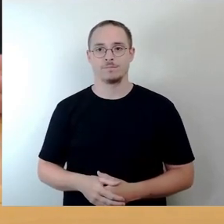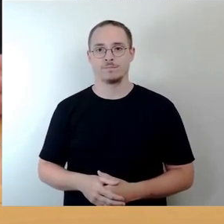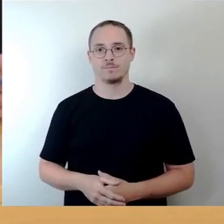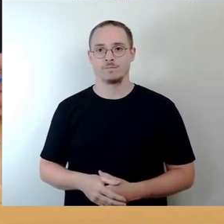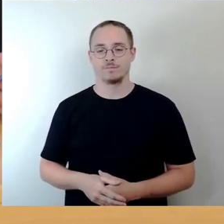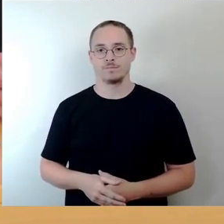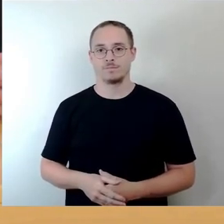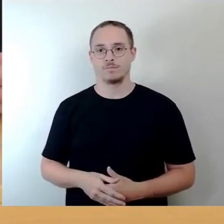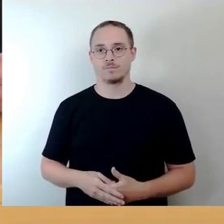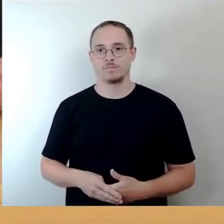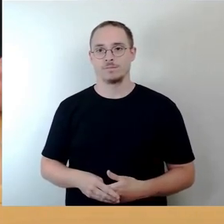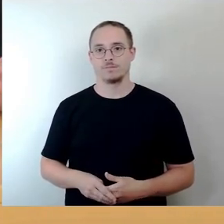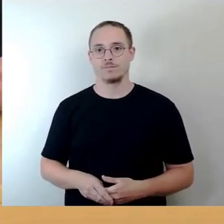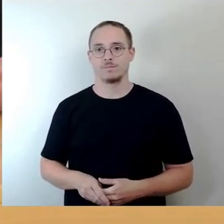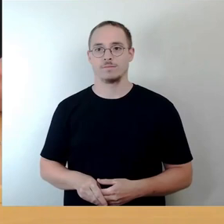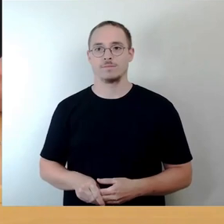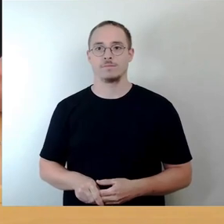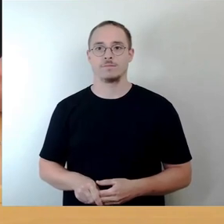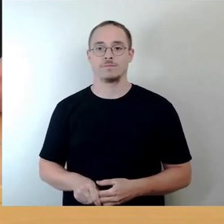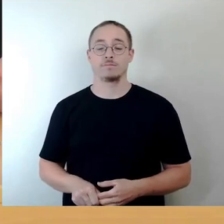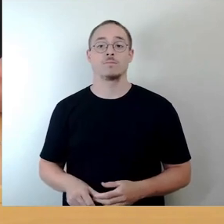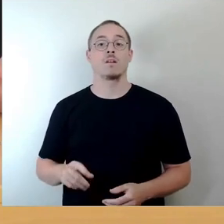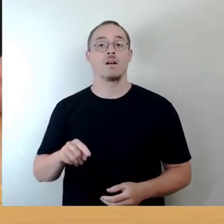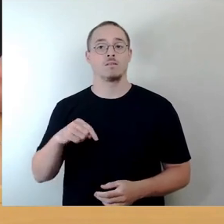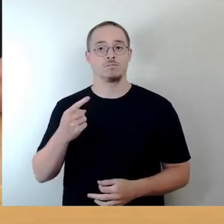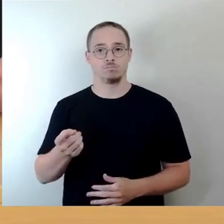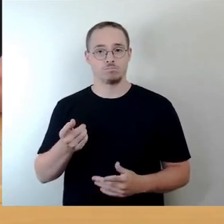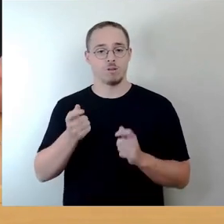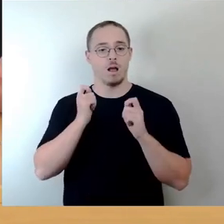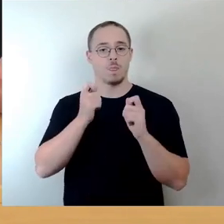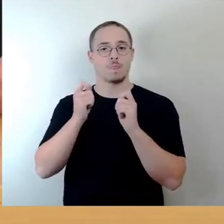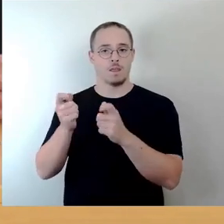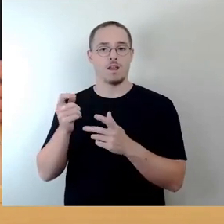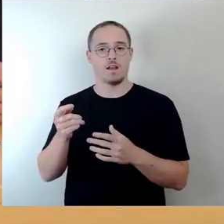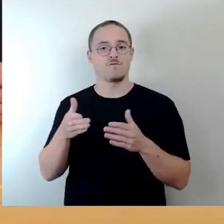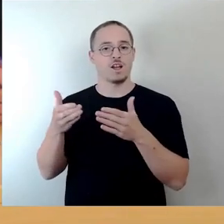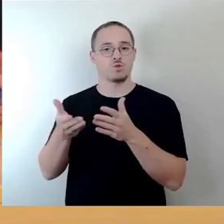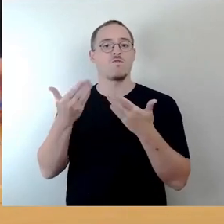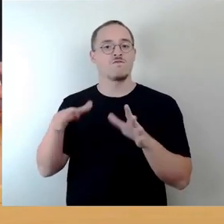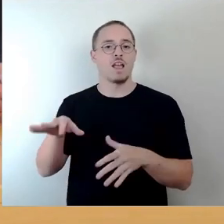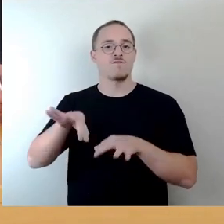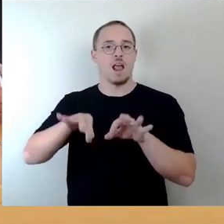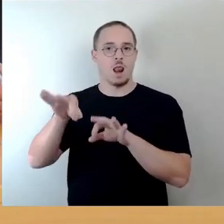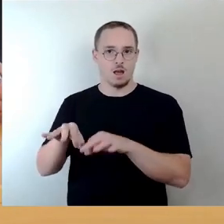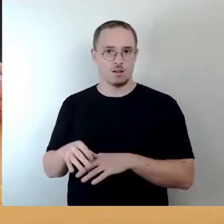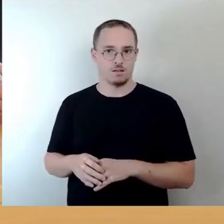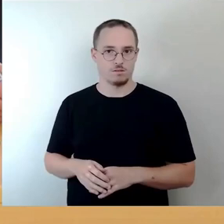Dann kämen wir zu den Anträgen der Fraktionen der Freien Wähler, Top 25, 18.